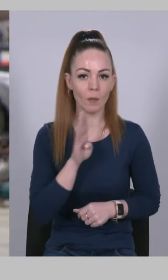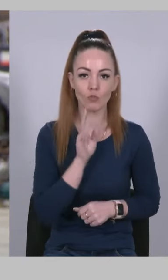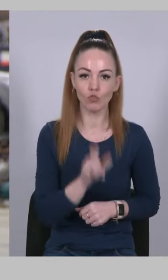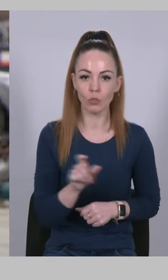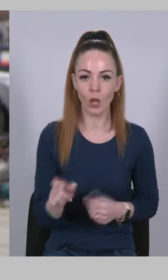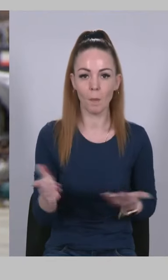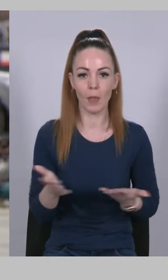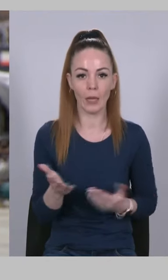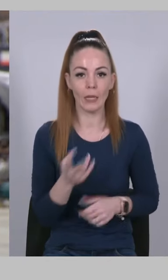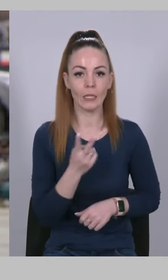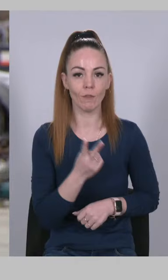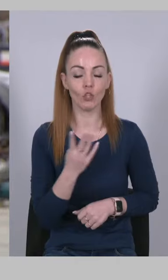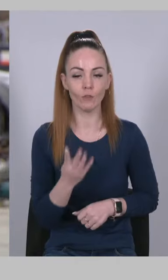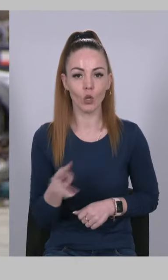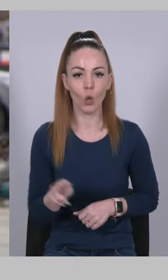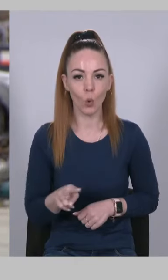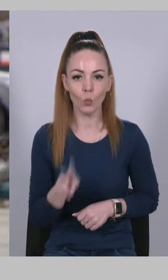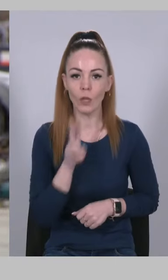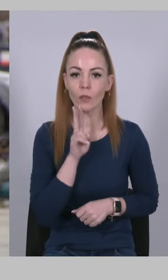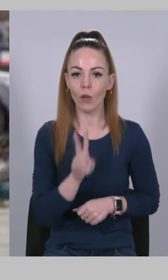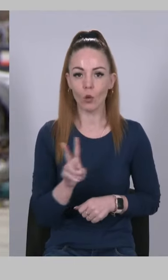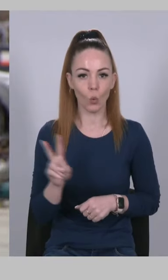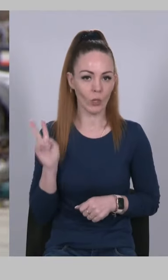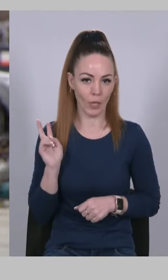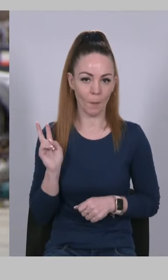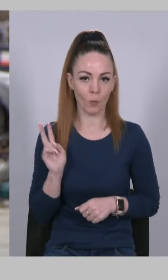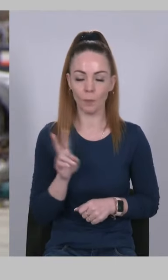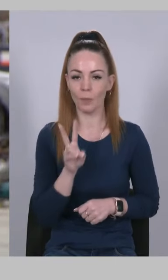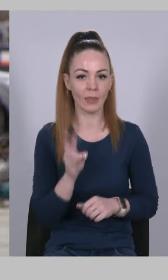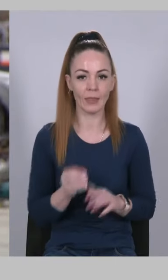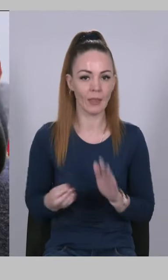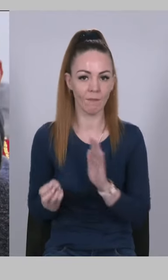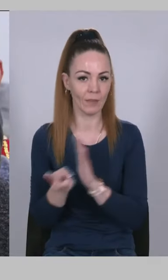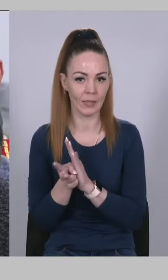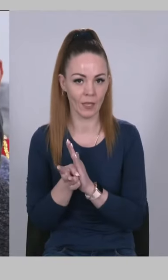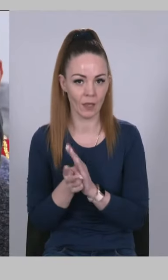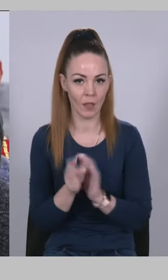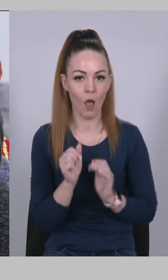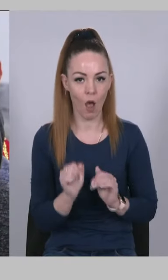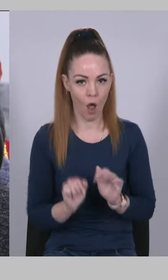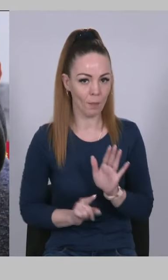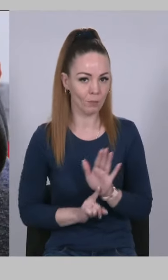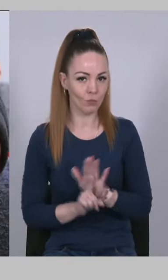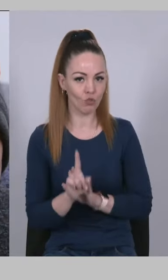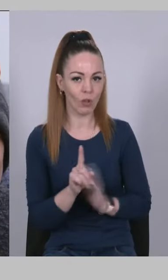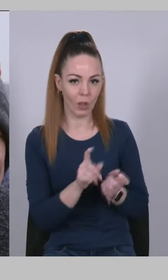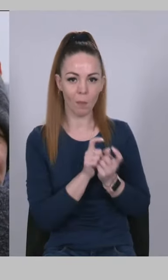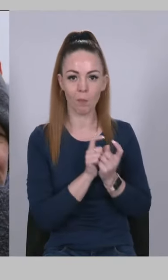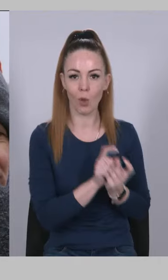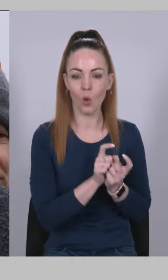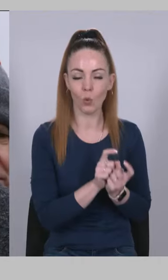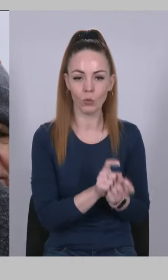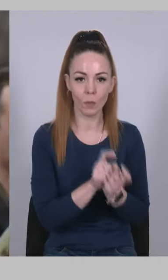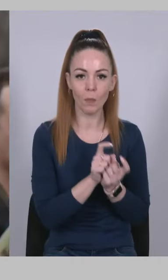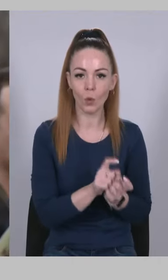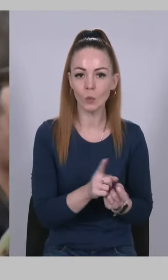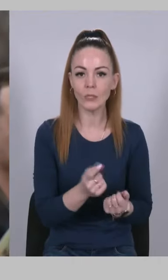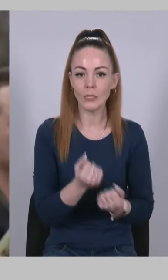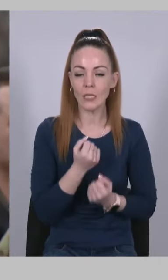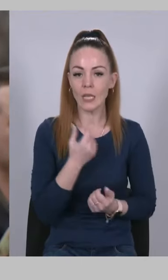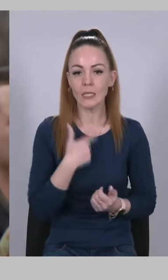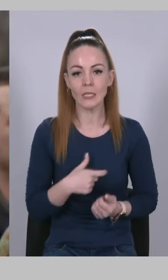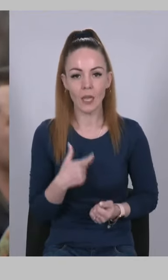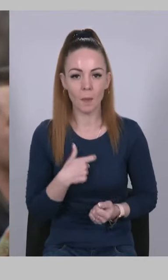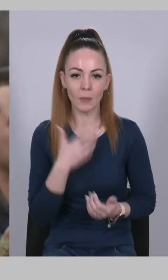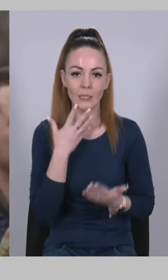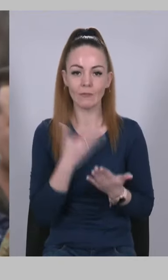24 лютого, два роки тому, не втікли, а почали боротися за себе, за